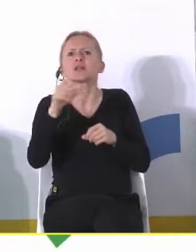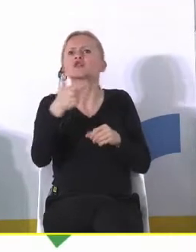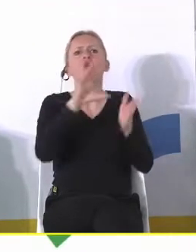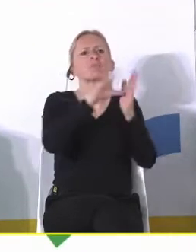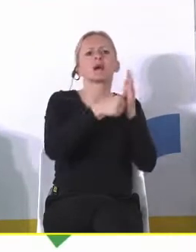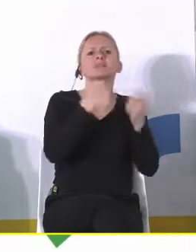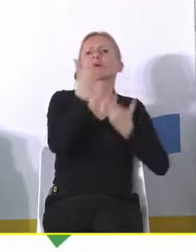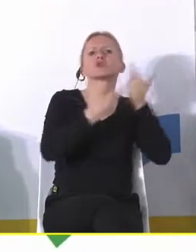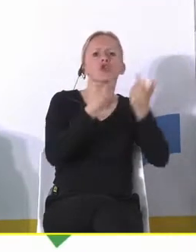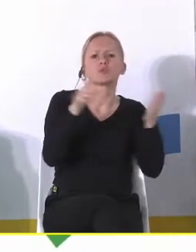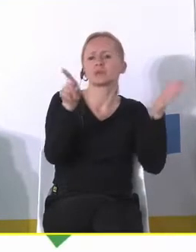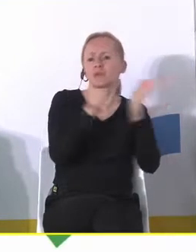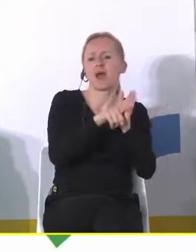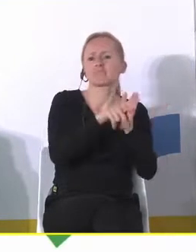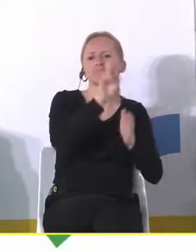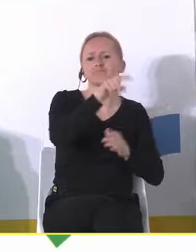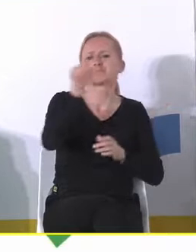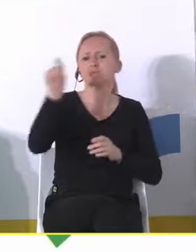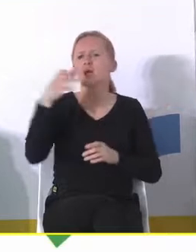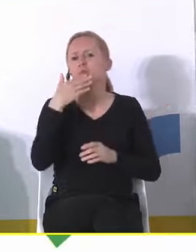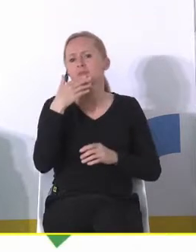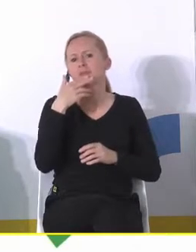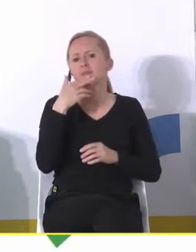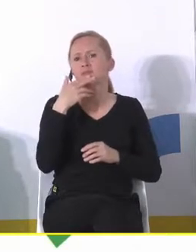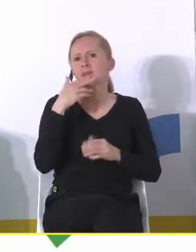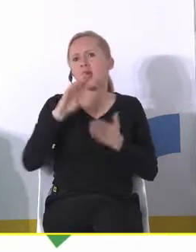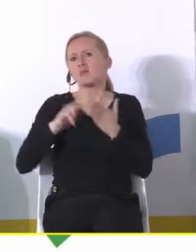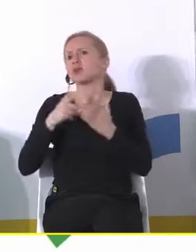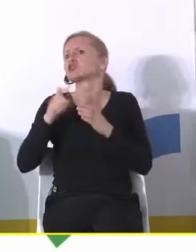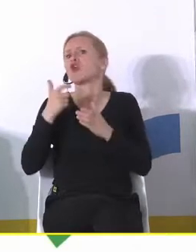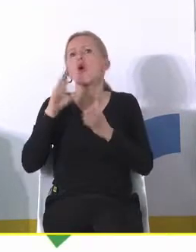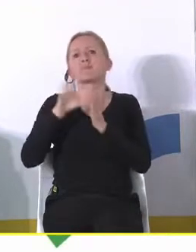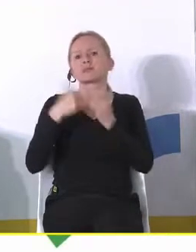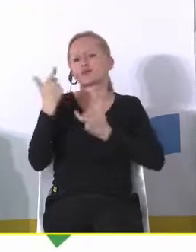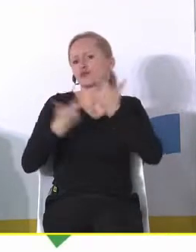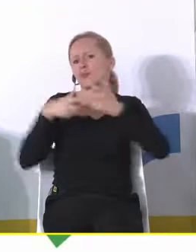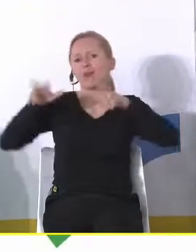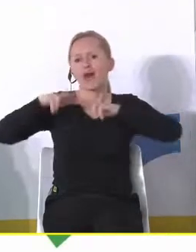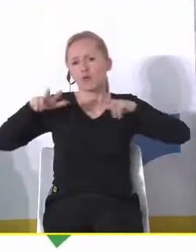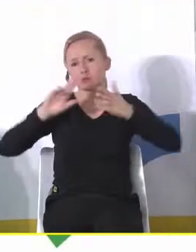mogą zrobić dla... I mówi się dla tych, dla tych, dla tych i między innymi się powiem, co miasta mogą zrobić dla rodzin.